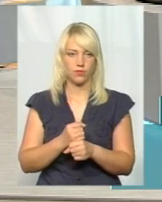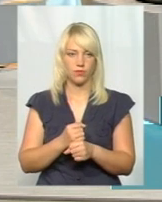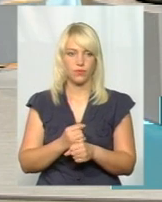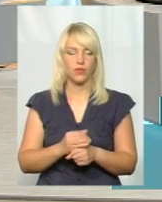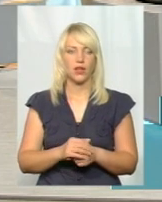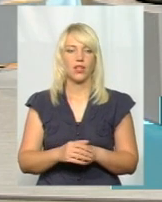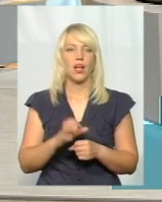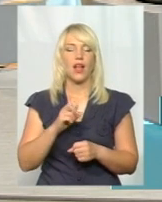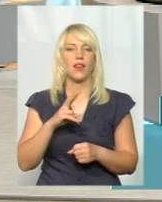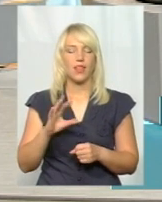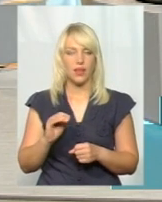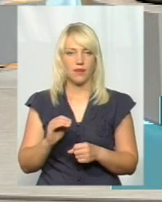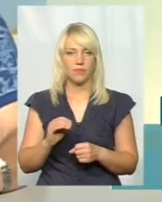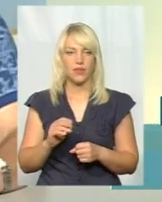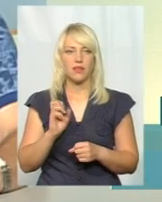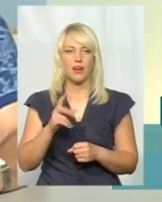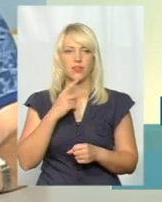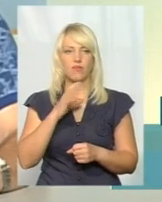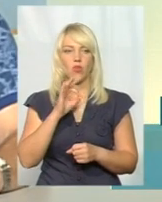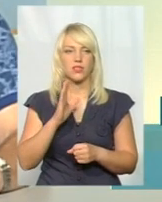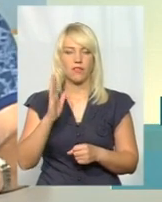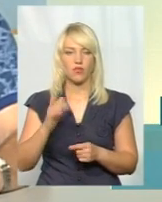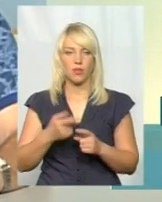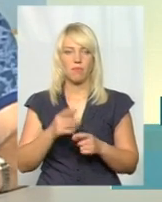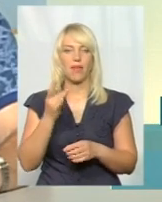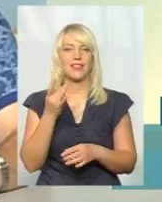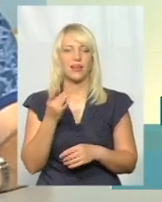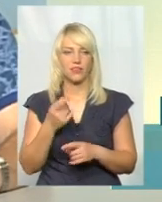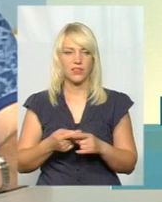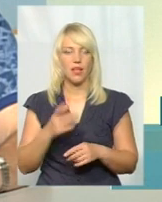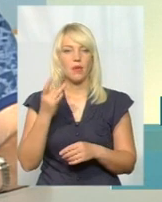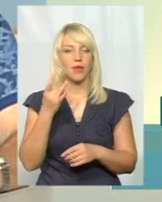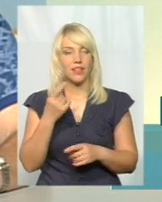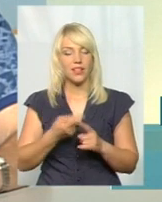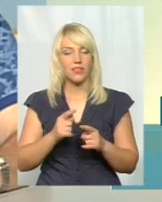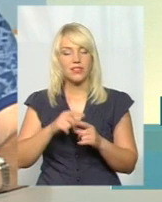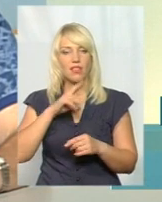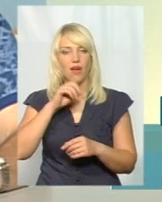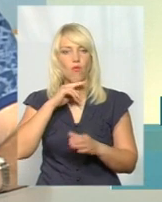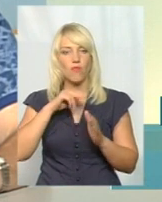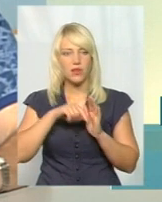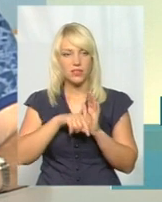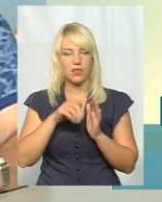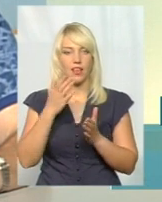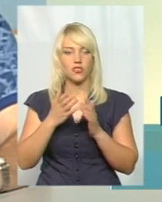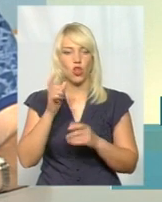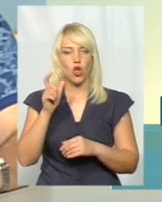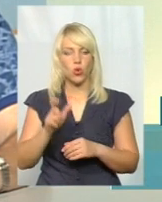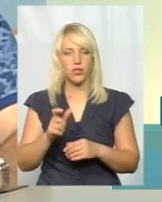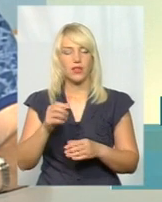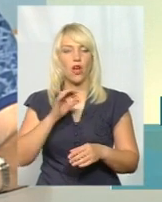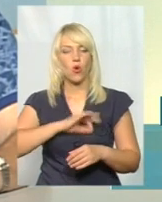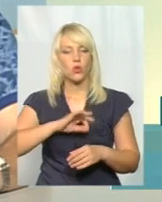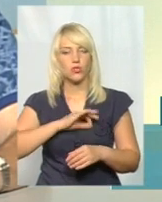Ну, але, знову ж таки, казав Олександр Володимирович по 5 гривень. 5 гривень – це мається на увазі, якщо людина користується електронним кутком,